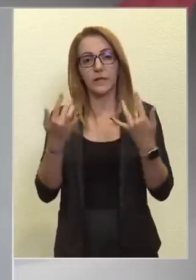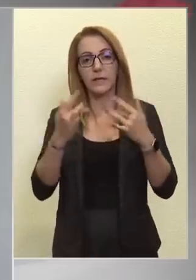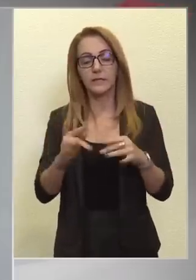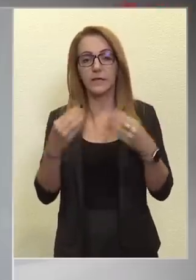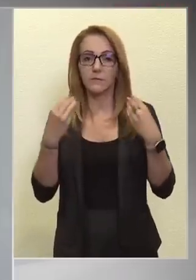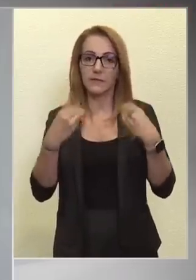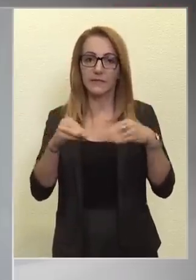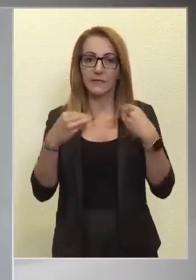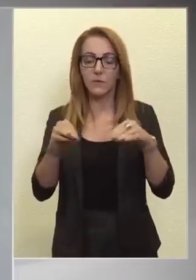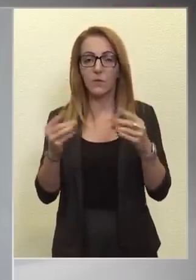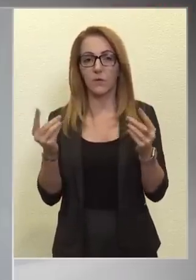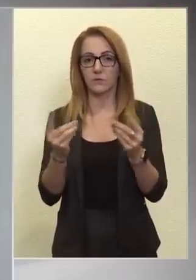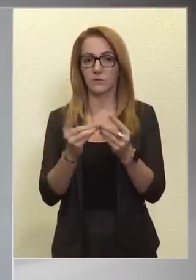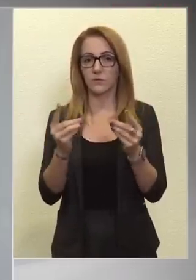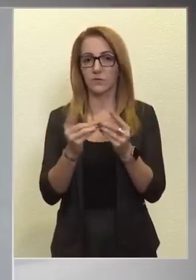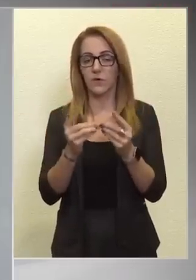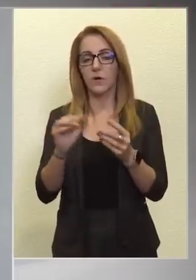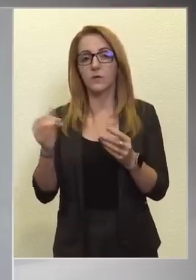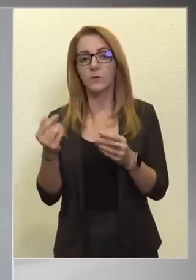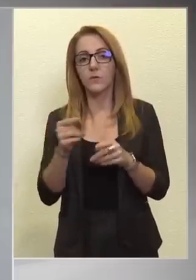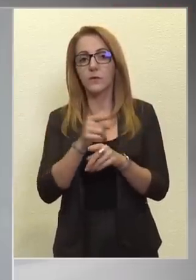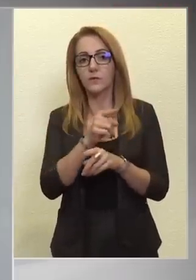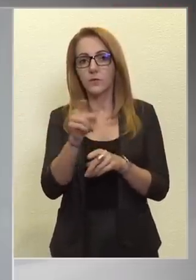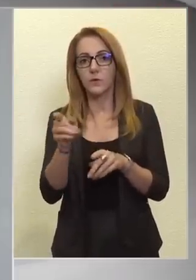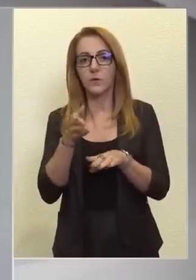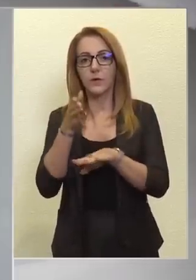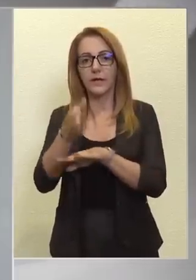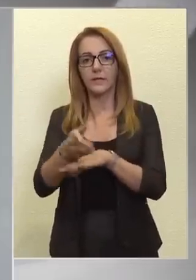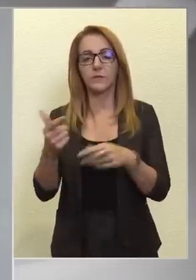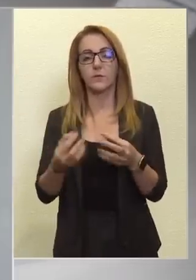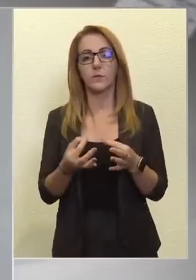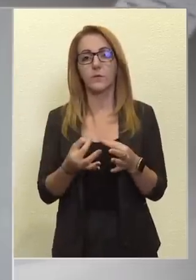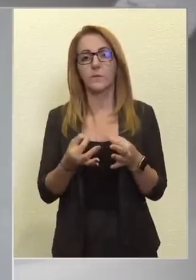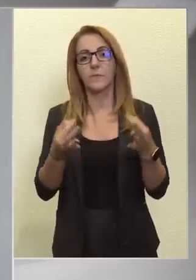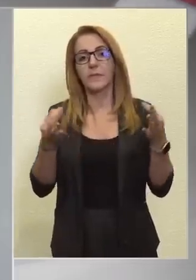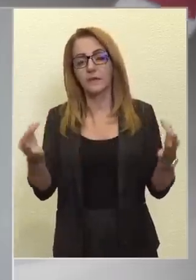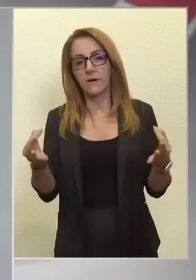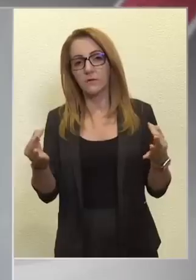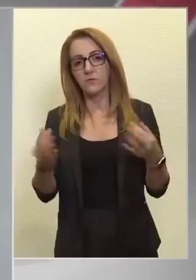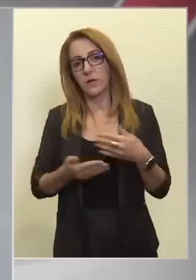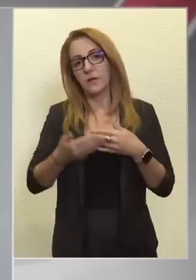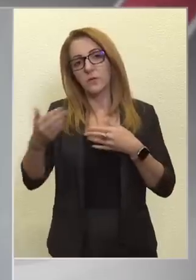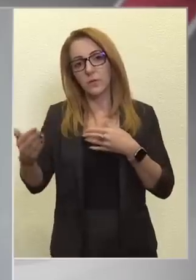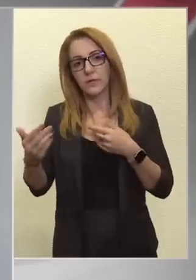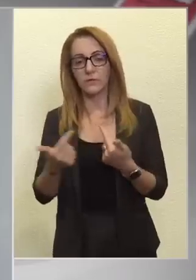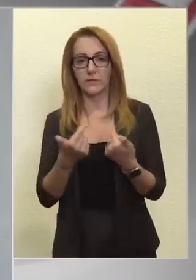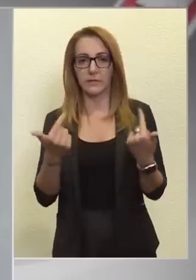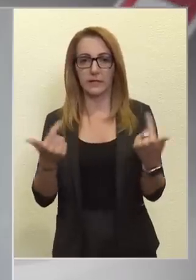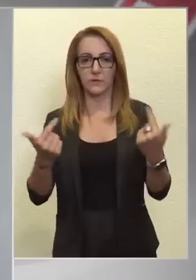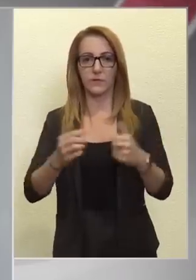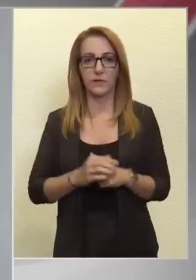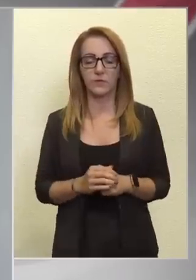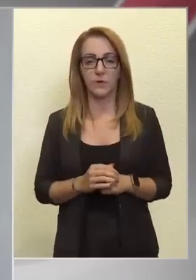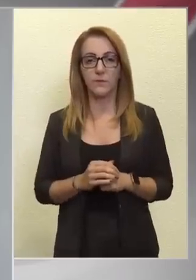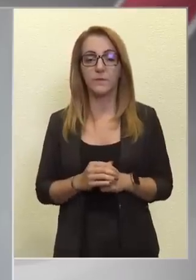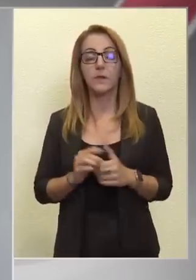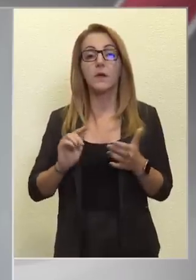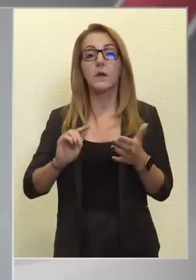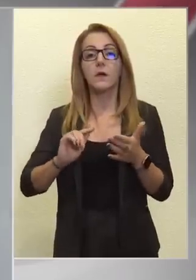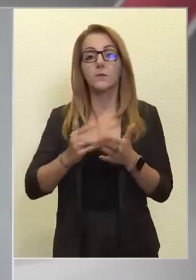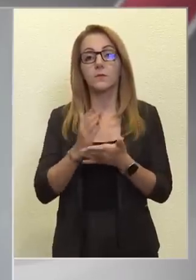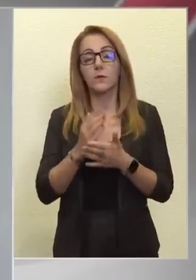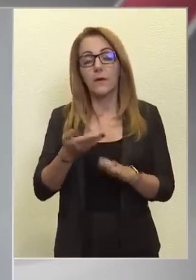indokolt a sajtó, és önökön keresztül a nyilvánosság soron kívüli tájékoztatása. Sokszor